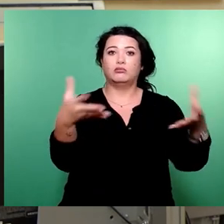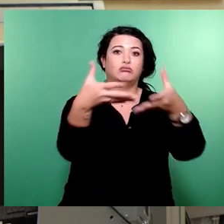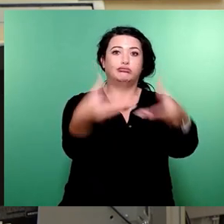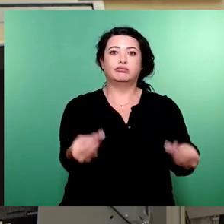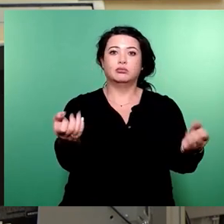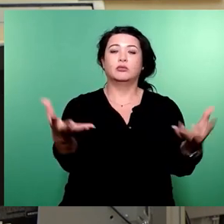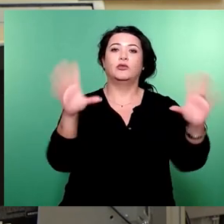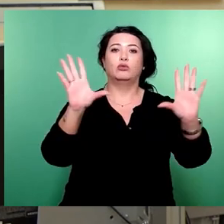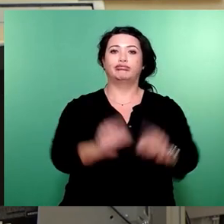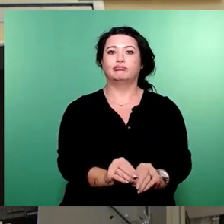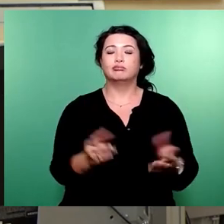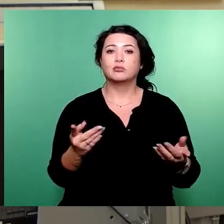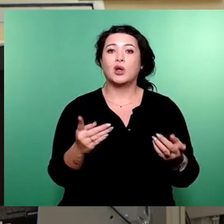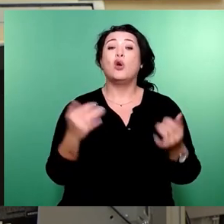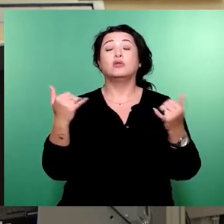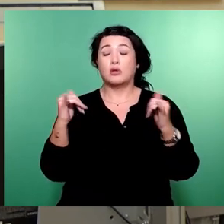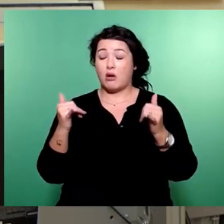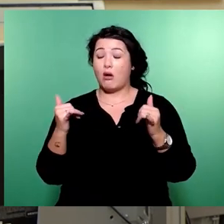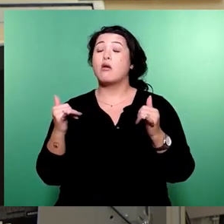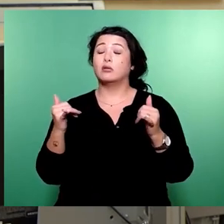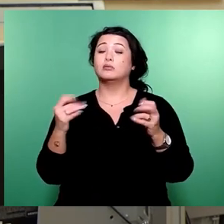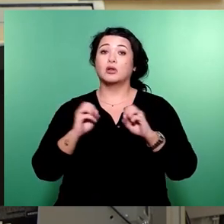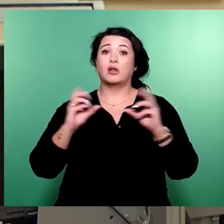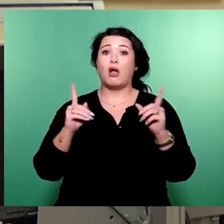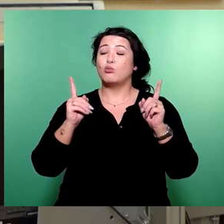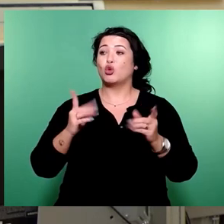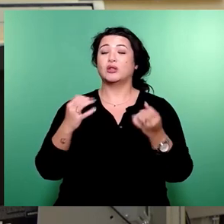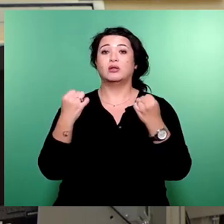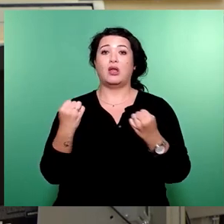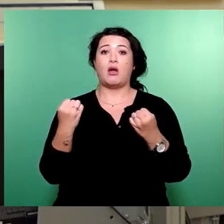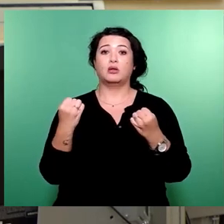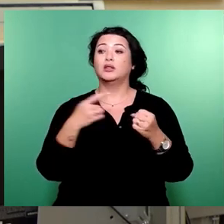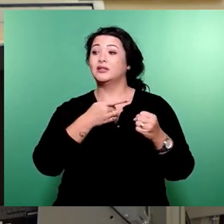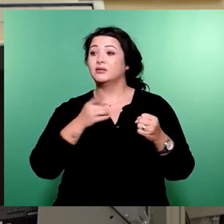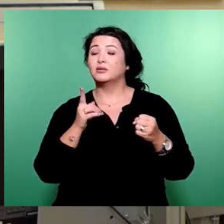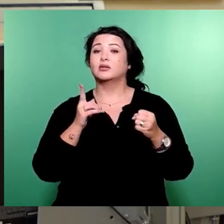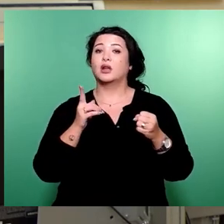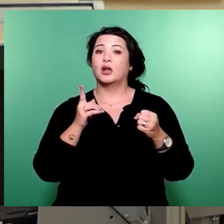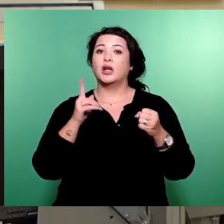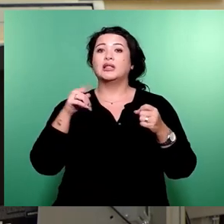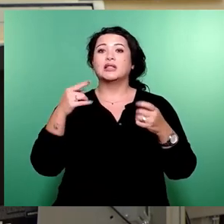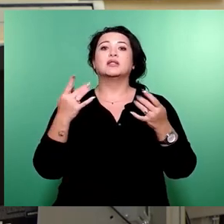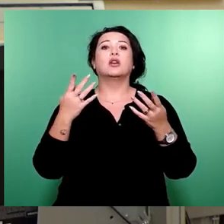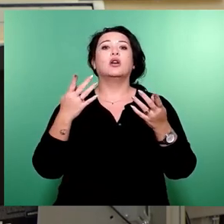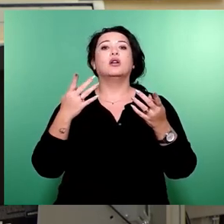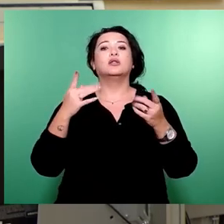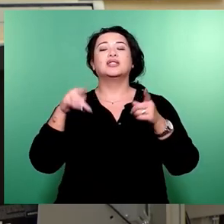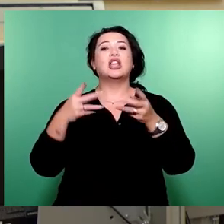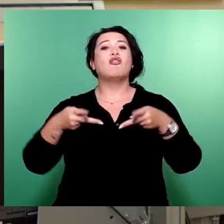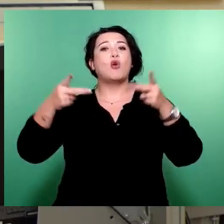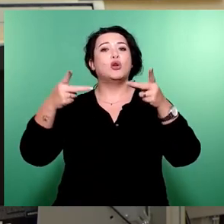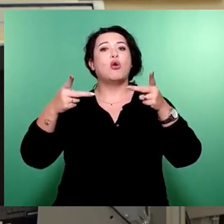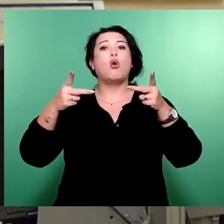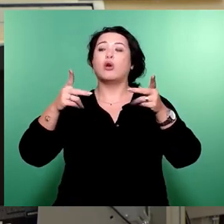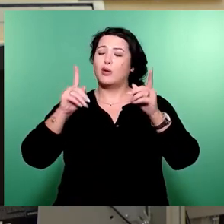Hilbert, nun gilt es natürlich auch sicherzustellen, dass dies nun deutlich höher in die Vio der Förderung auch weiterhin erhalten bleibt